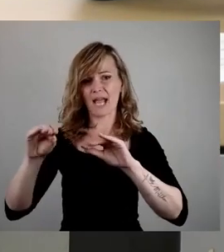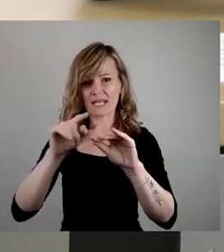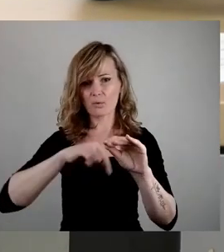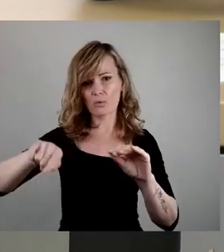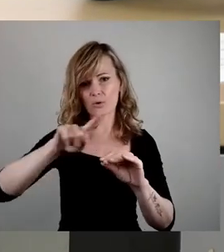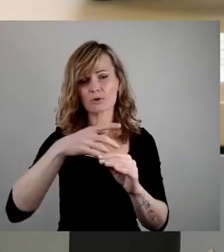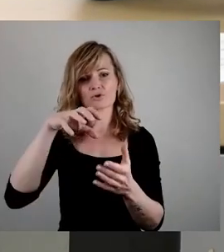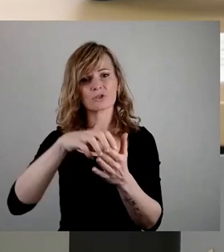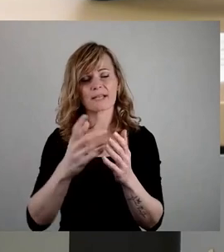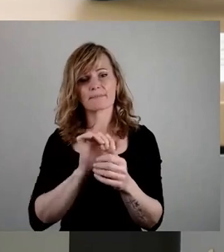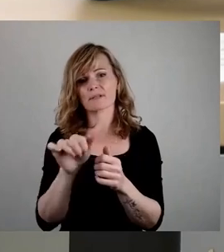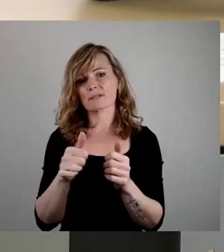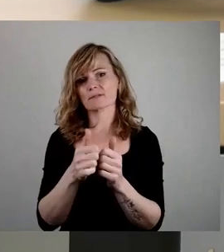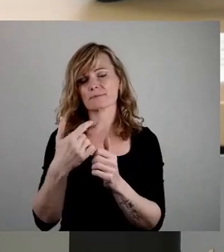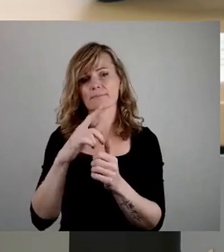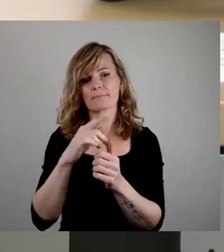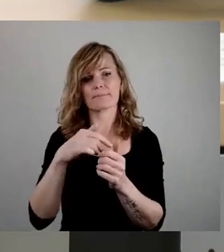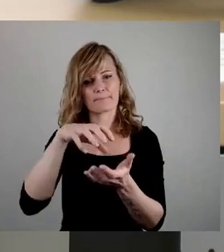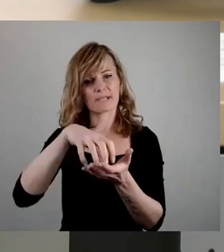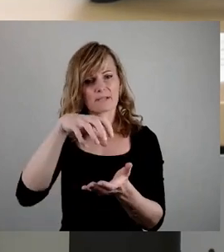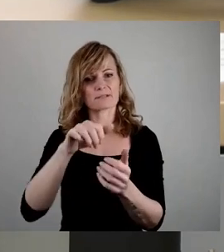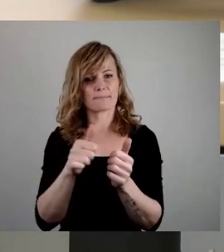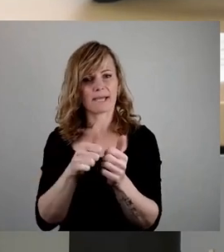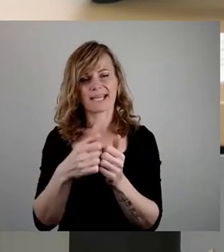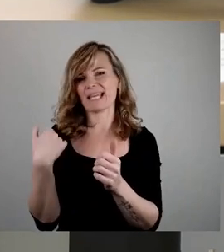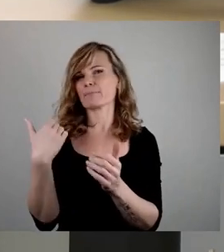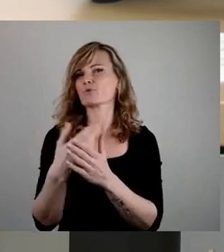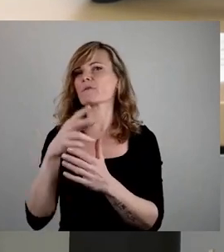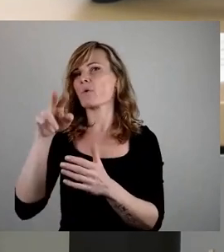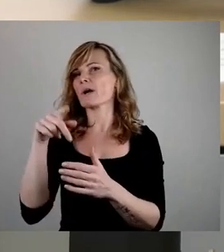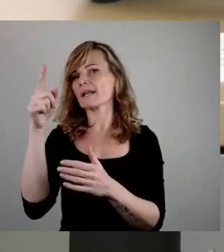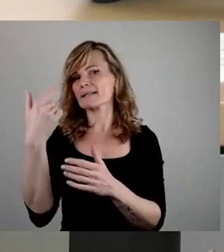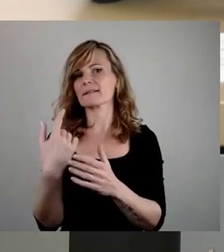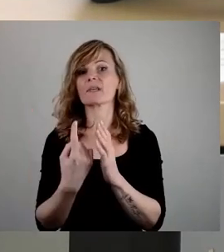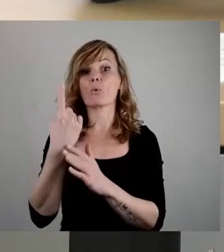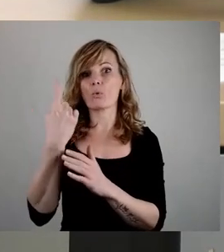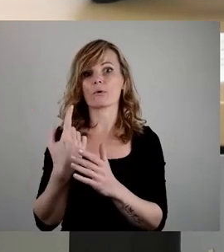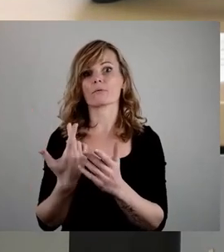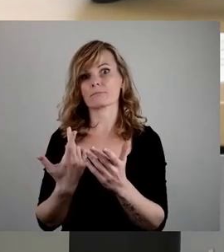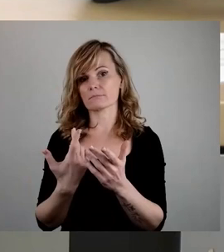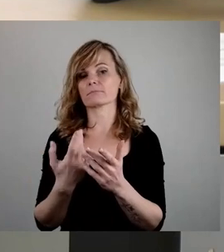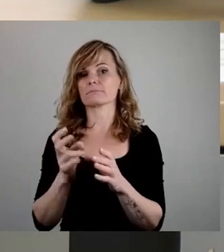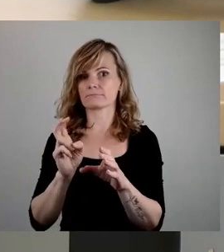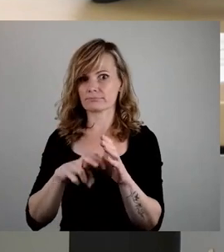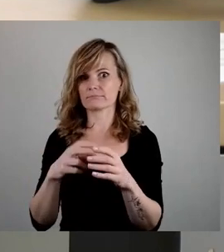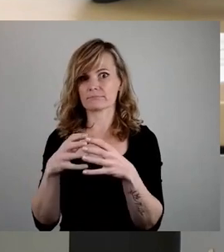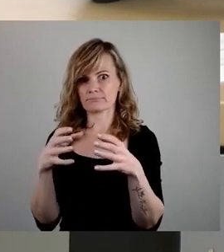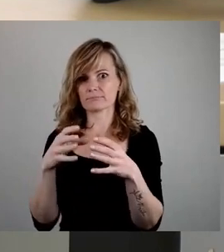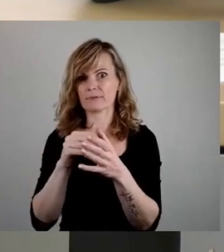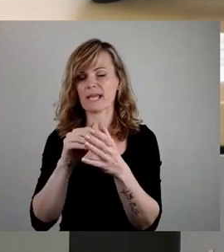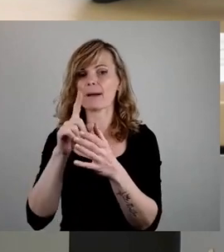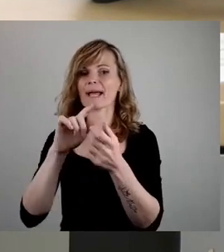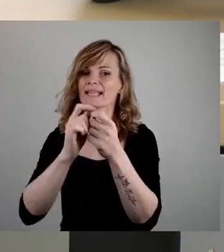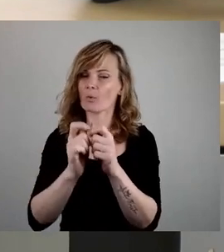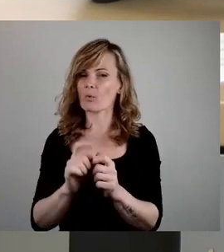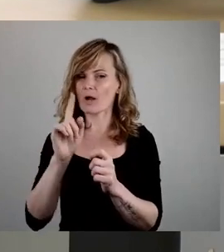Donaußer hat ja vorgelesen, wie hoch die Zustimmung war, aber da steckten eben sehr oft auch Änderungspunkte in den Stadtbezirksbeiräten mit drin. Die haben wir